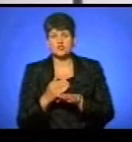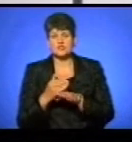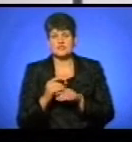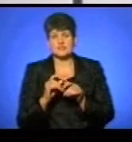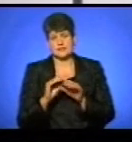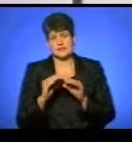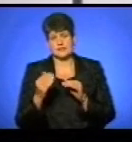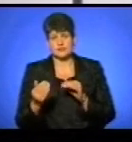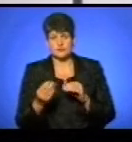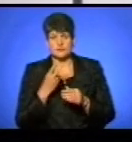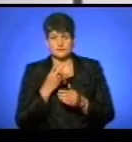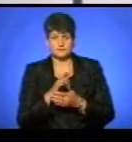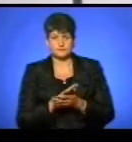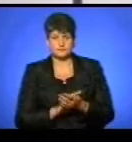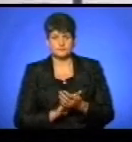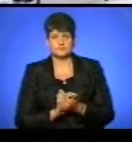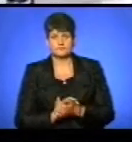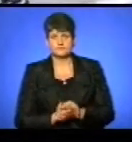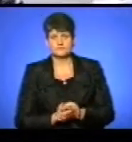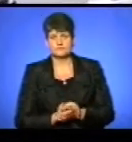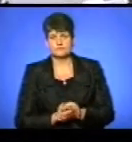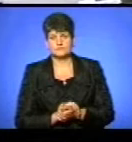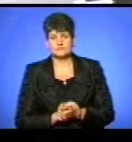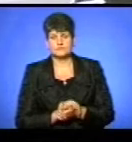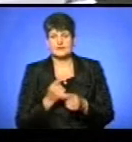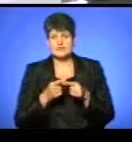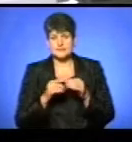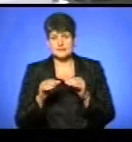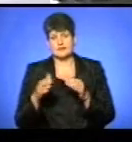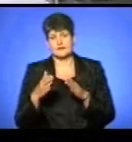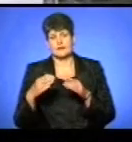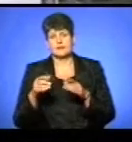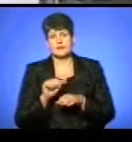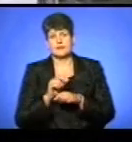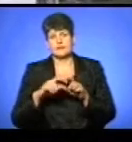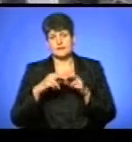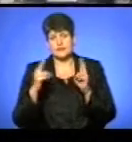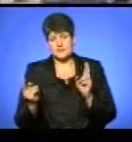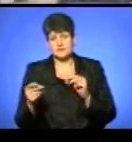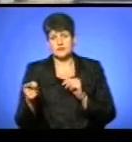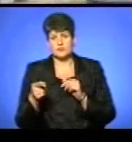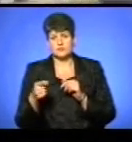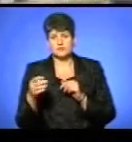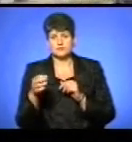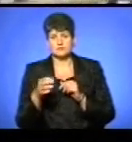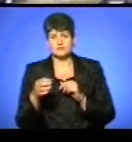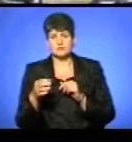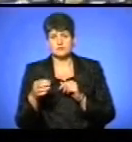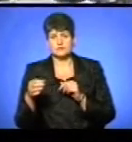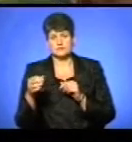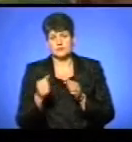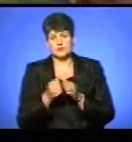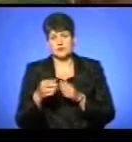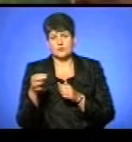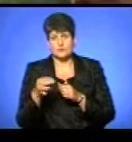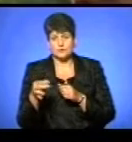Детальніше у сюжеті Любові Гадомської. Це дамба Тернопільського ставу на вулиці Руській. Фахівці підрядної організації